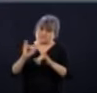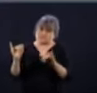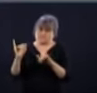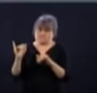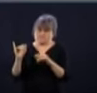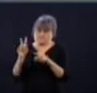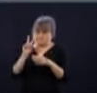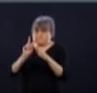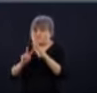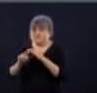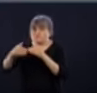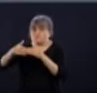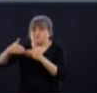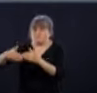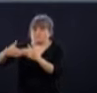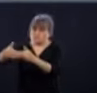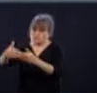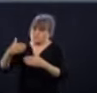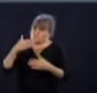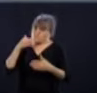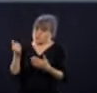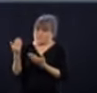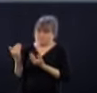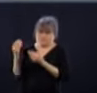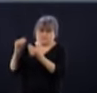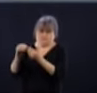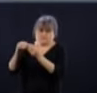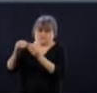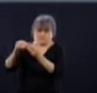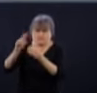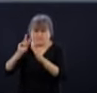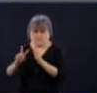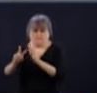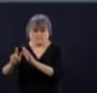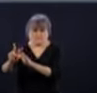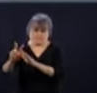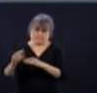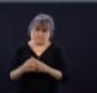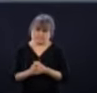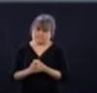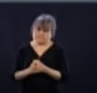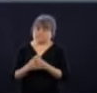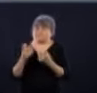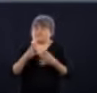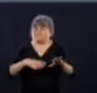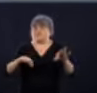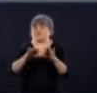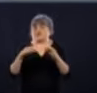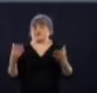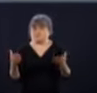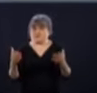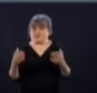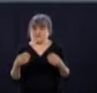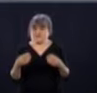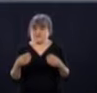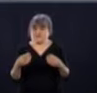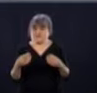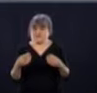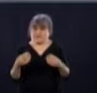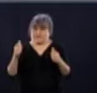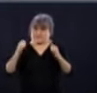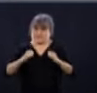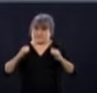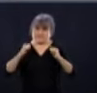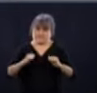faire. mais c'est sûr que ça va être... on va essayer toujours de rester, je vous dirais, en bas du zéro... du un... du un...